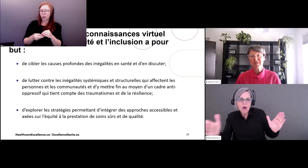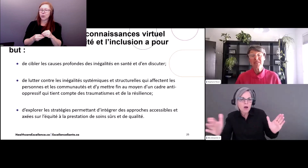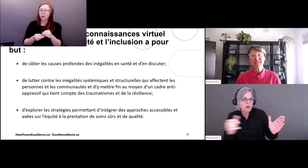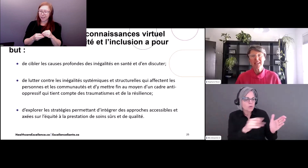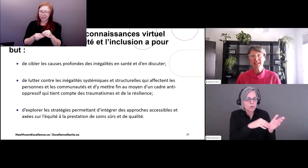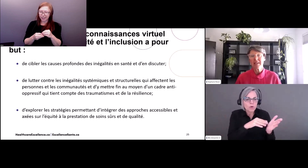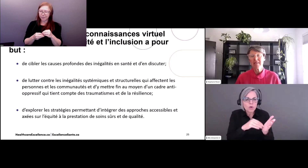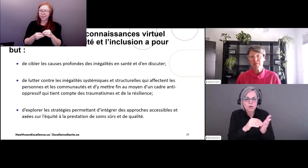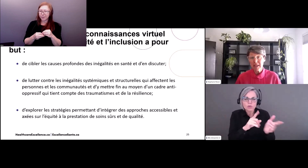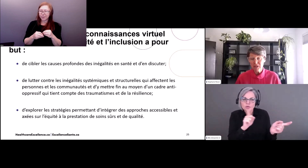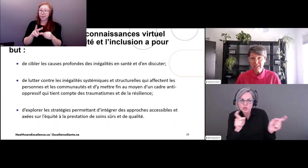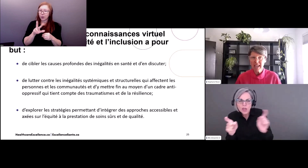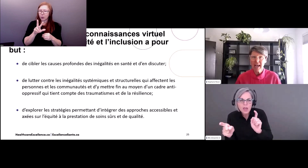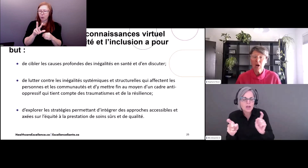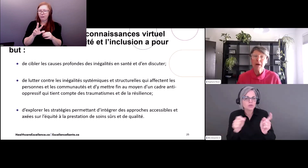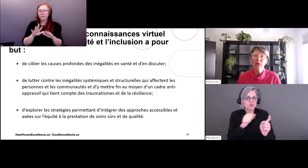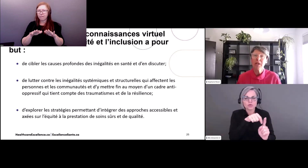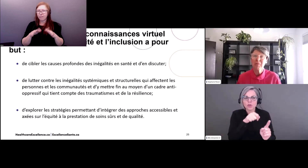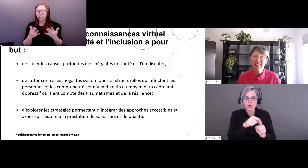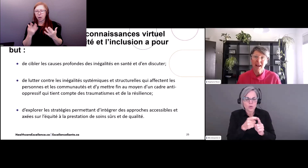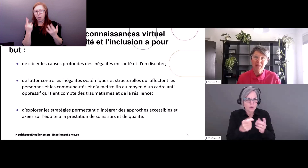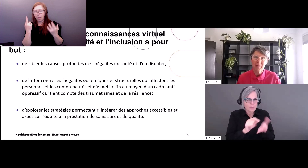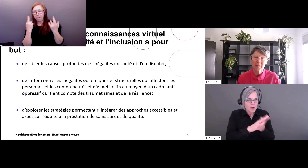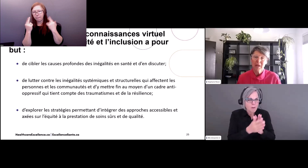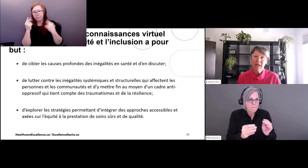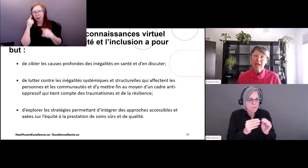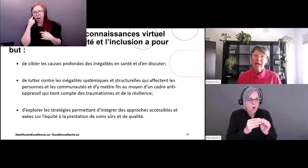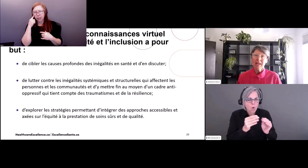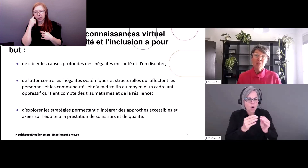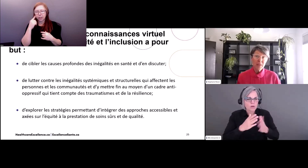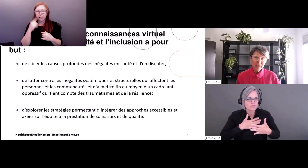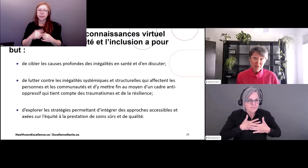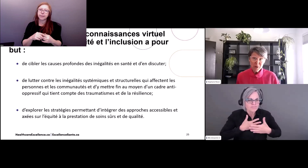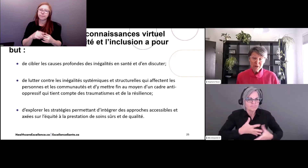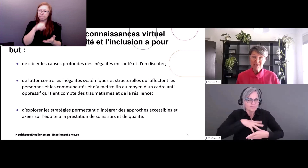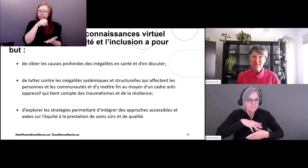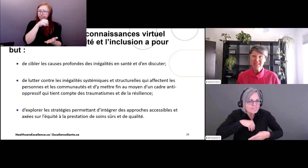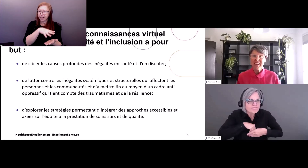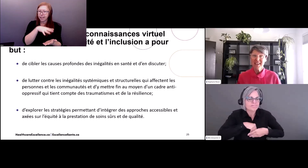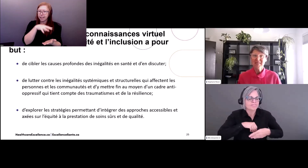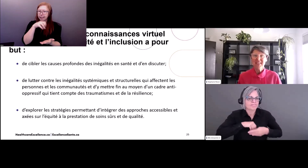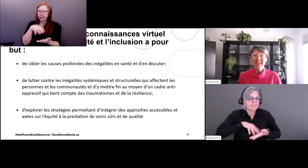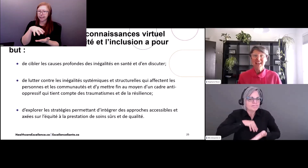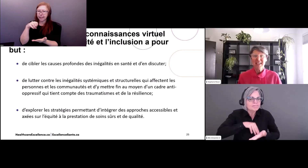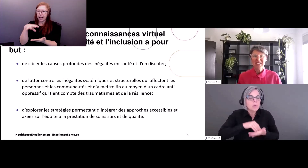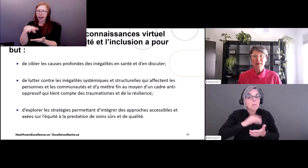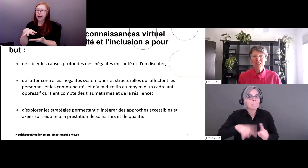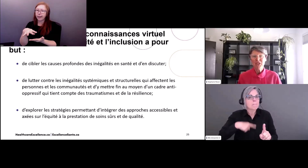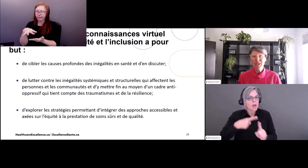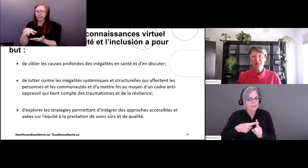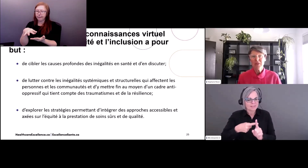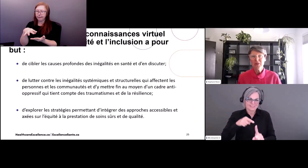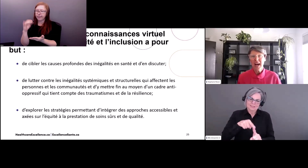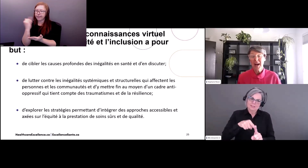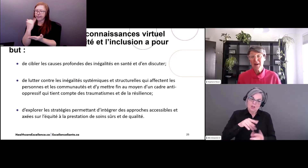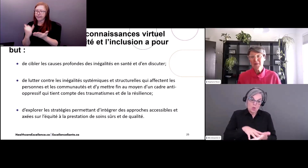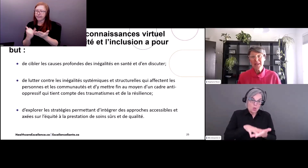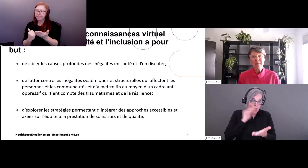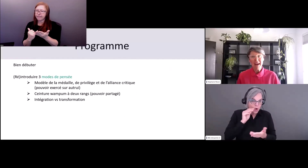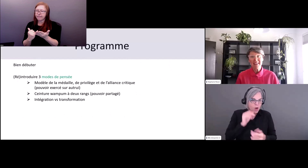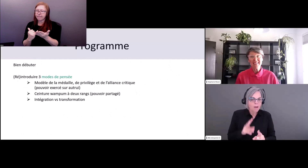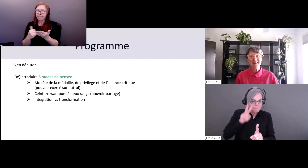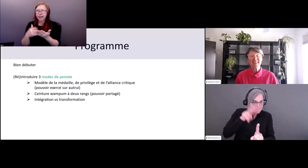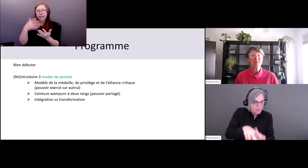considérer les apprentissages dont on a parlé avant et qui ont changé, qui sont devenus plus sophistiqués et